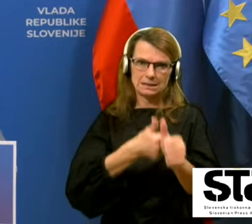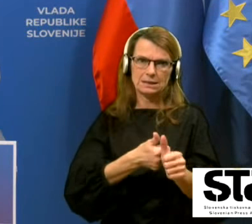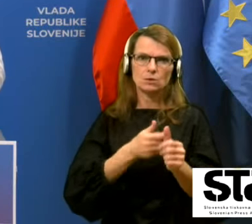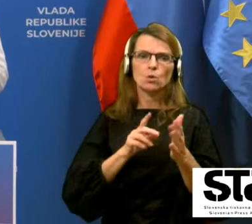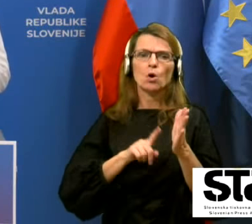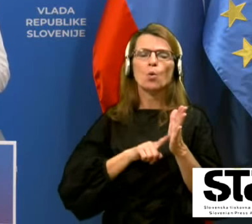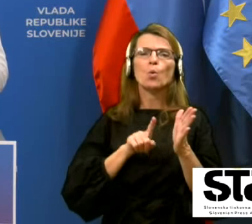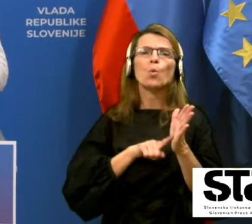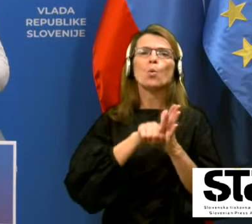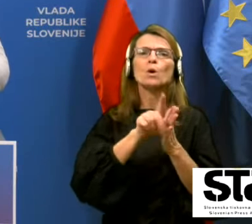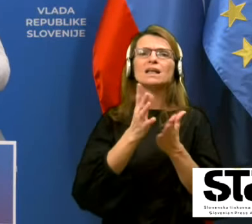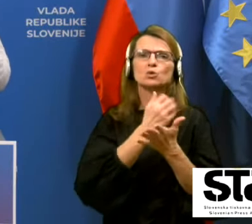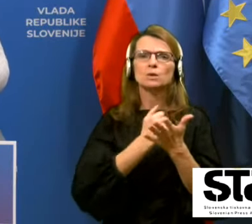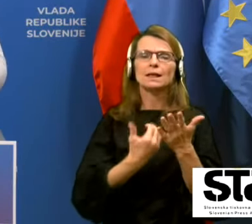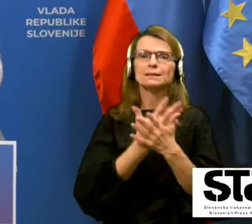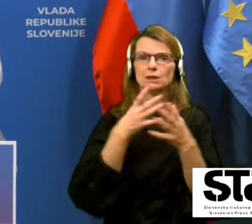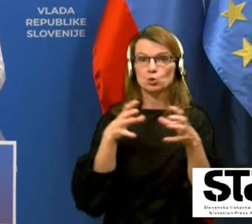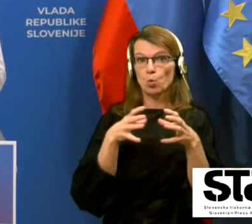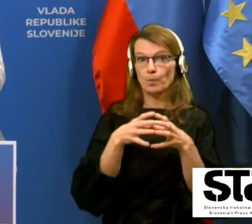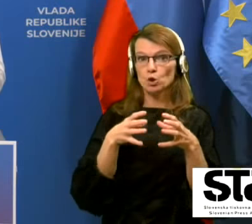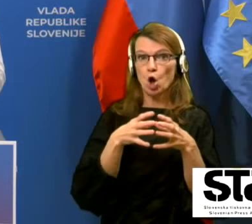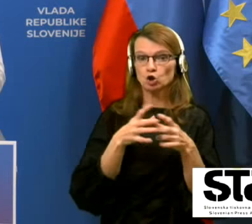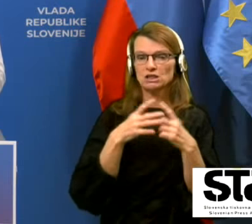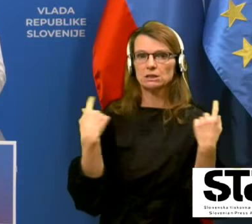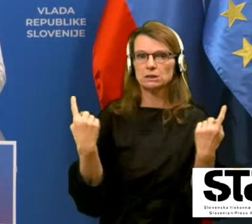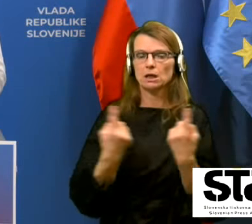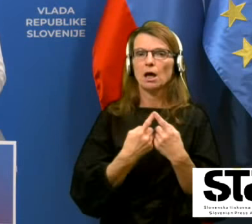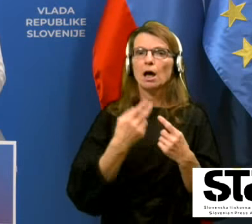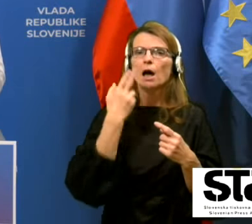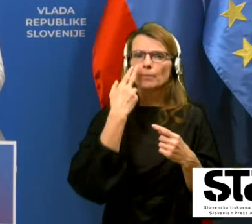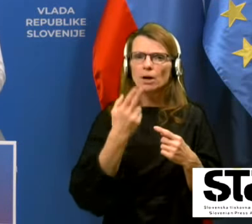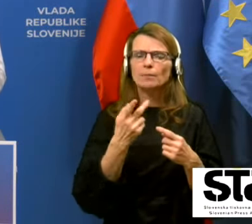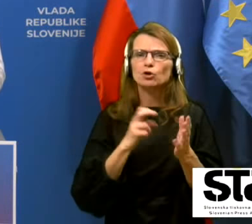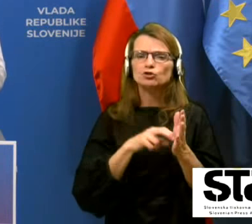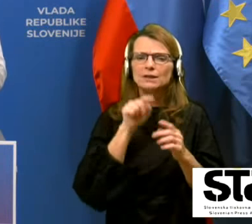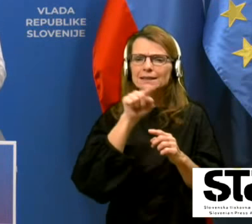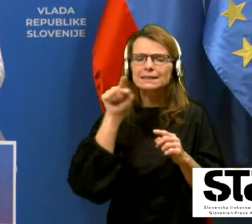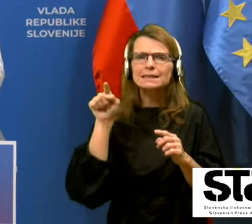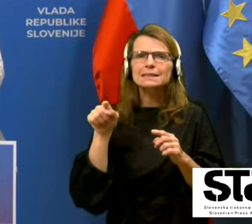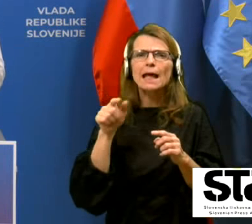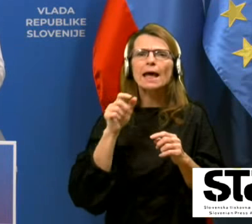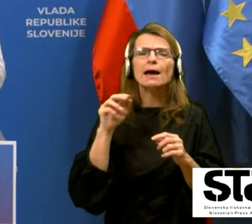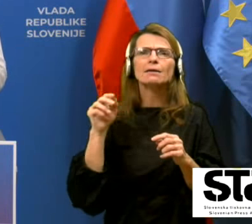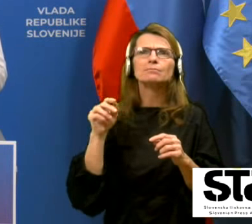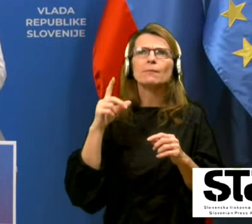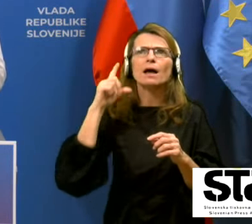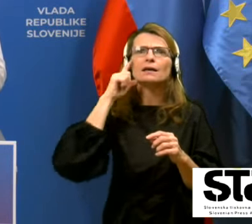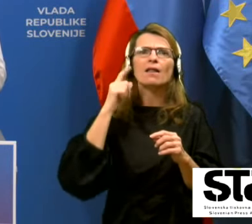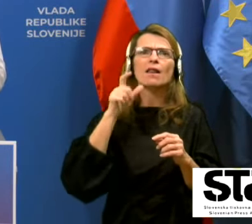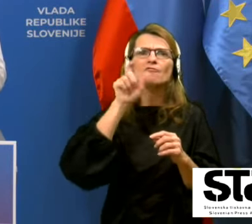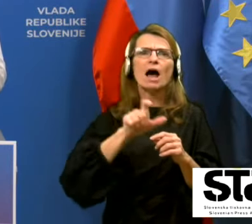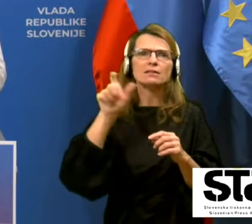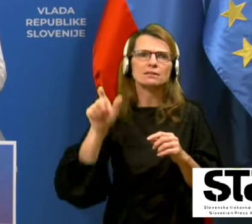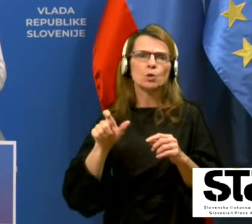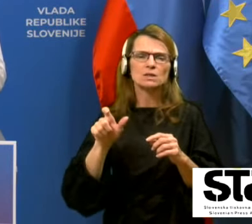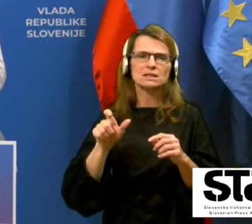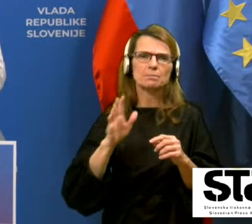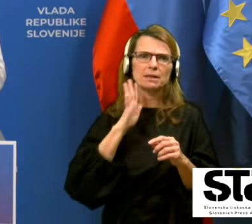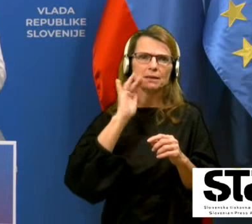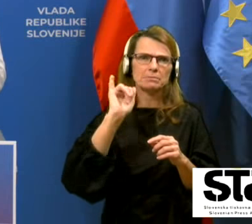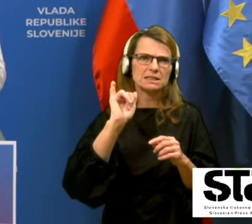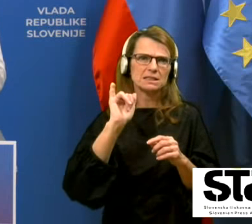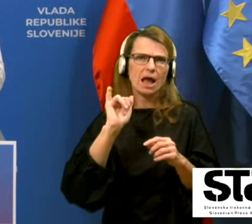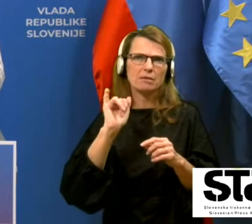glede tega, da bi se take relevantne osebe cepile. Ja, jaz mislim, da vsekakor